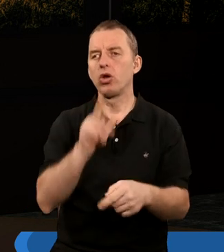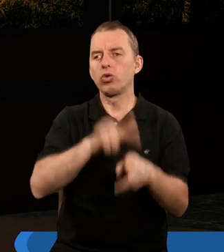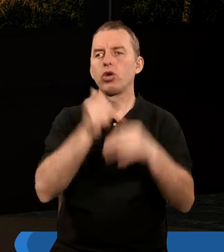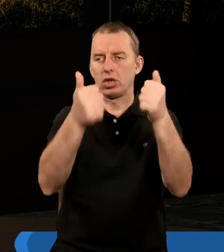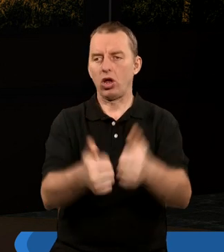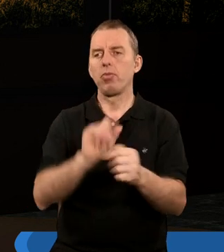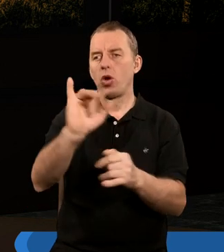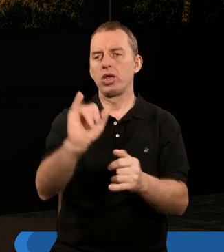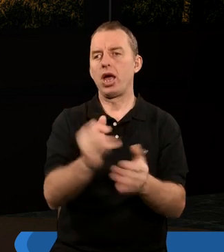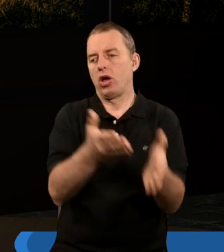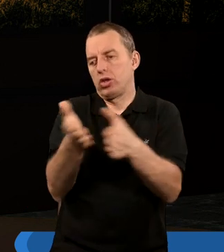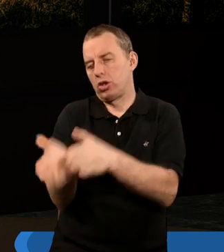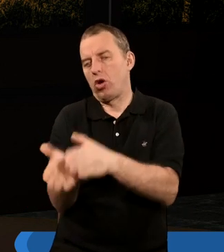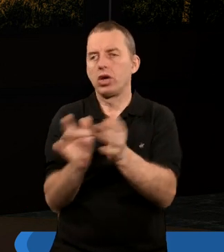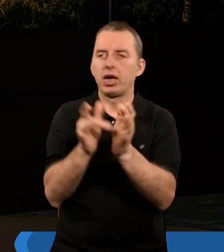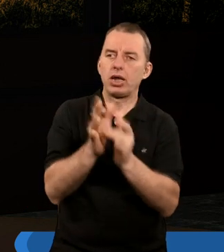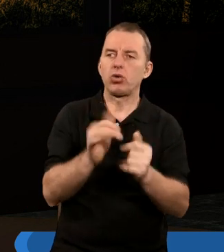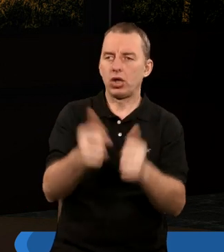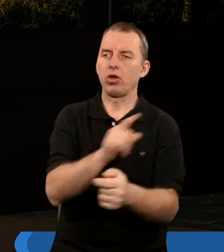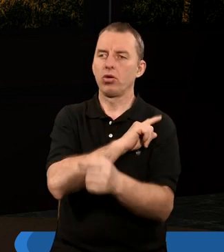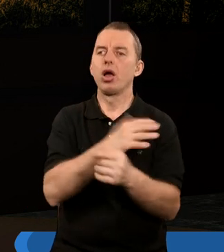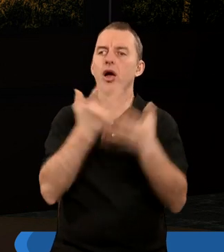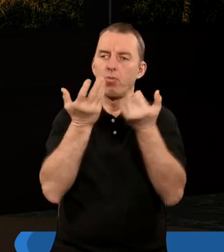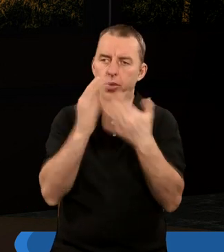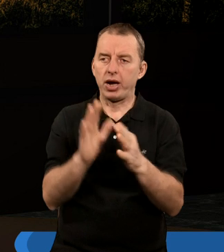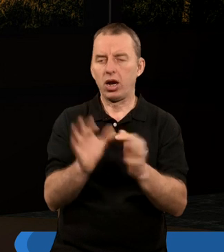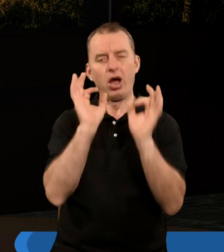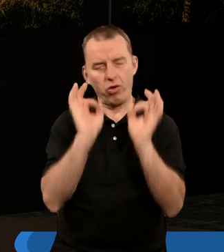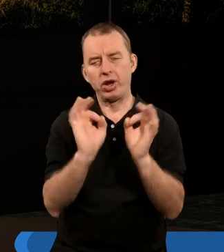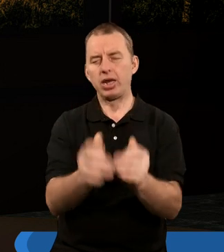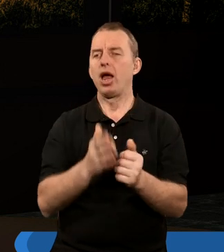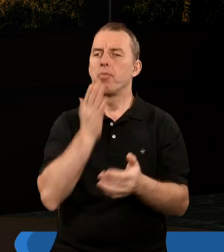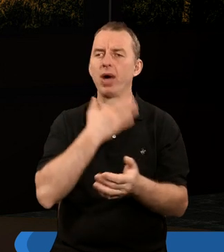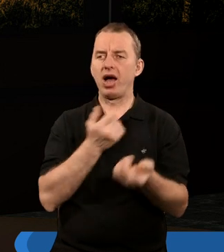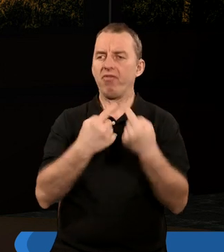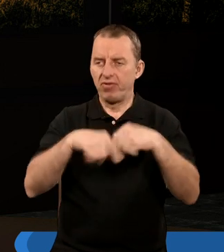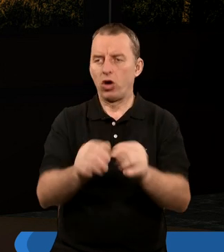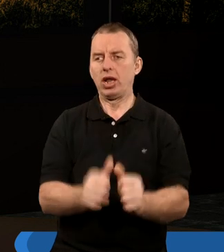którzy stoją po jego stronie pewne bardzo konkretne zadania.